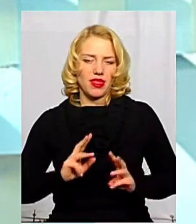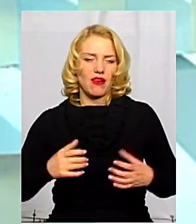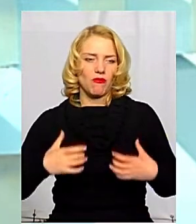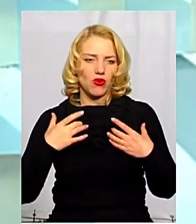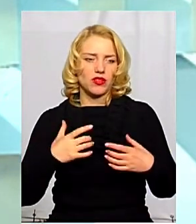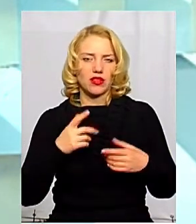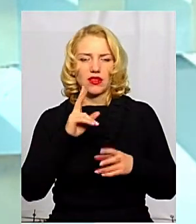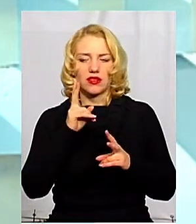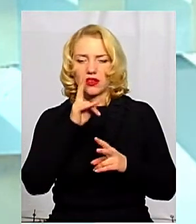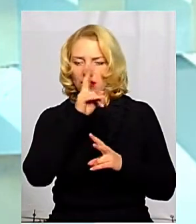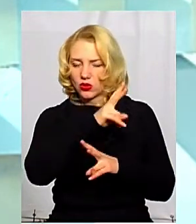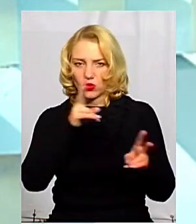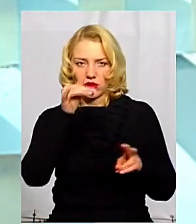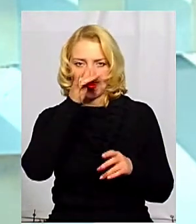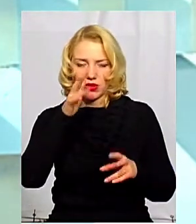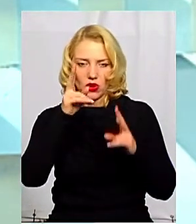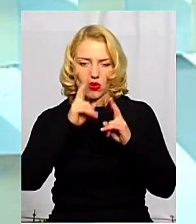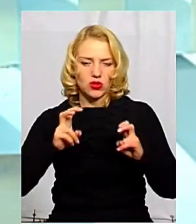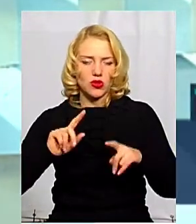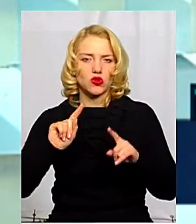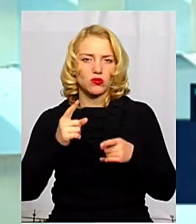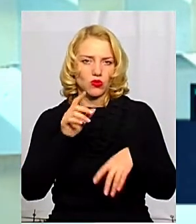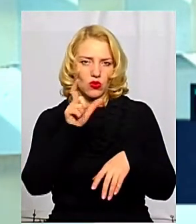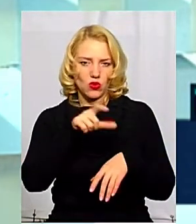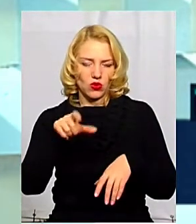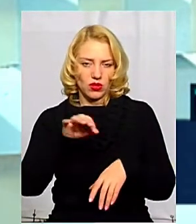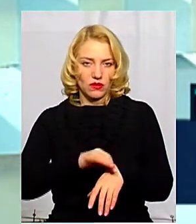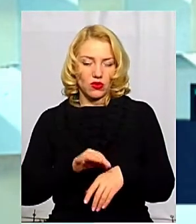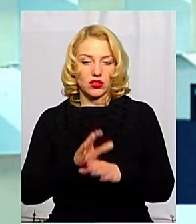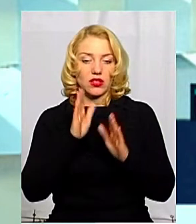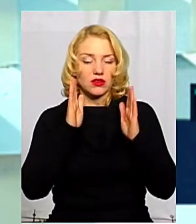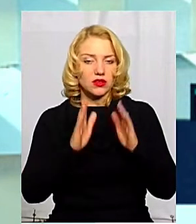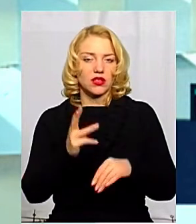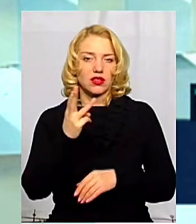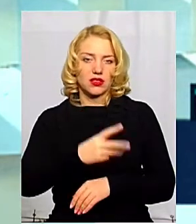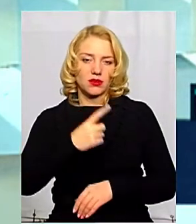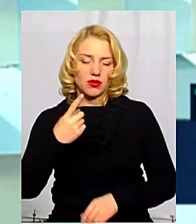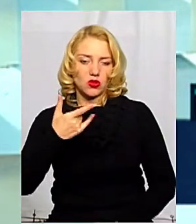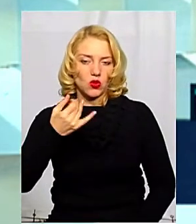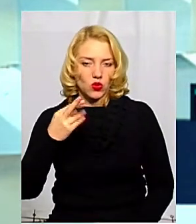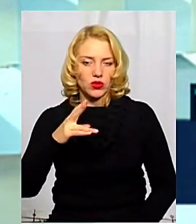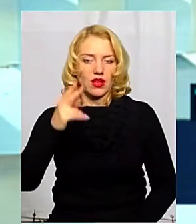хворіють люди і таке інше. Лише 31 грудня Китай офіційно визнав